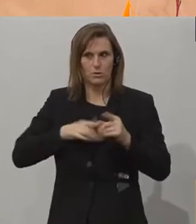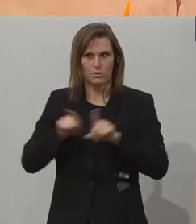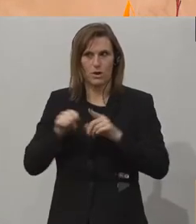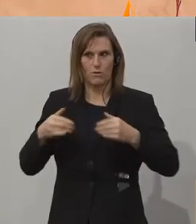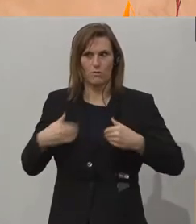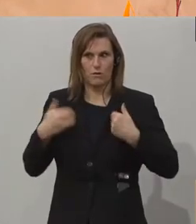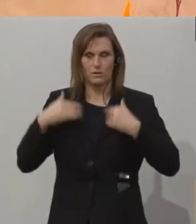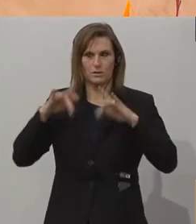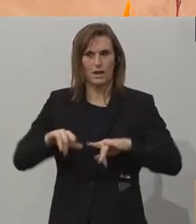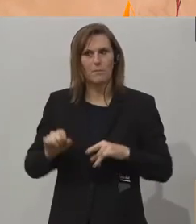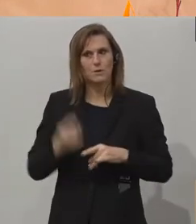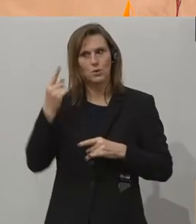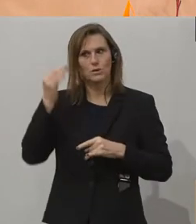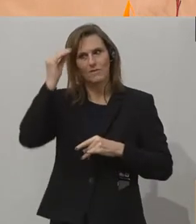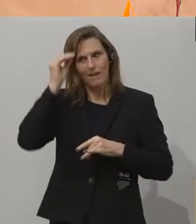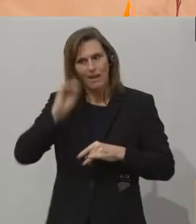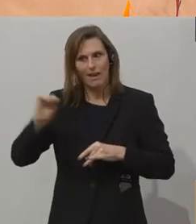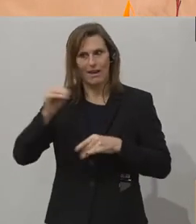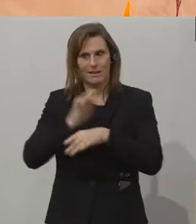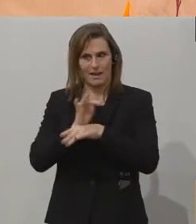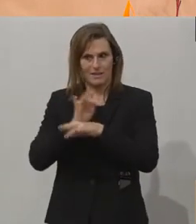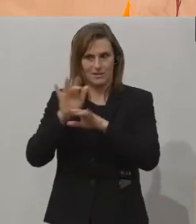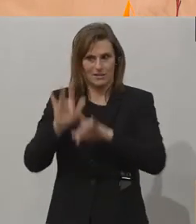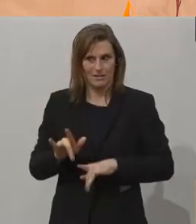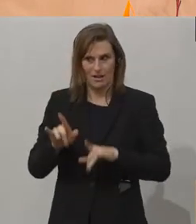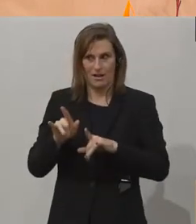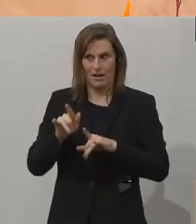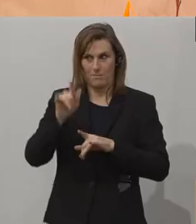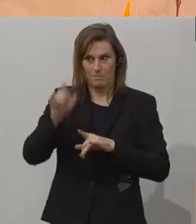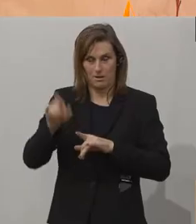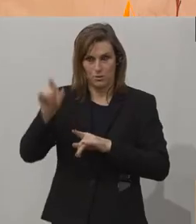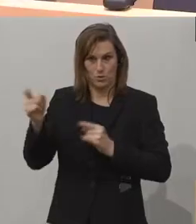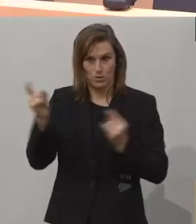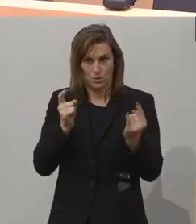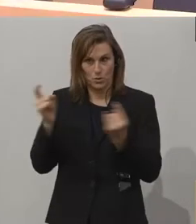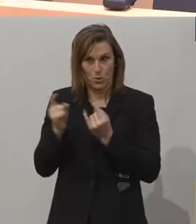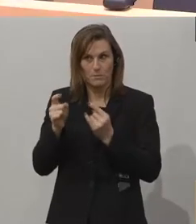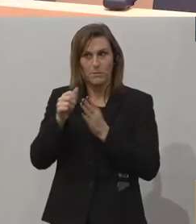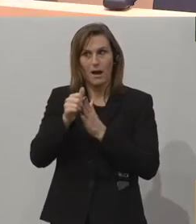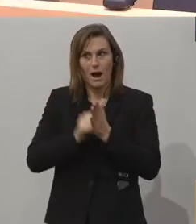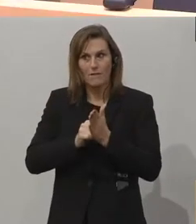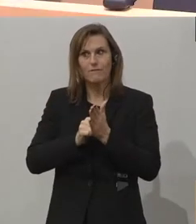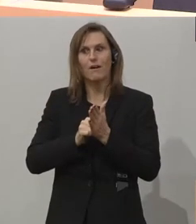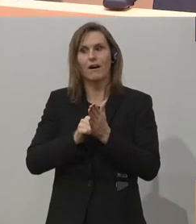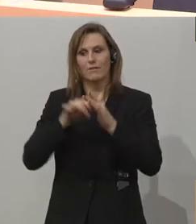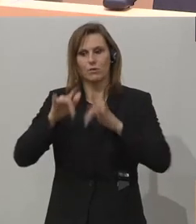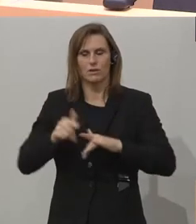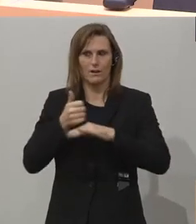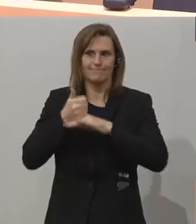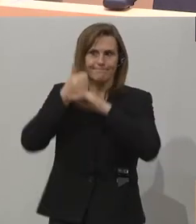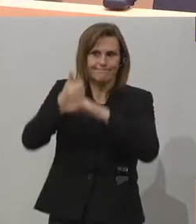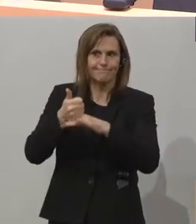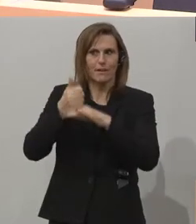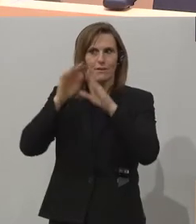wir ganz besondere Ehrengäste bei uns haben und mit uns haben und ganz am Anfang natürlich den Herrn des Hauses, den